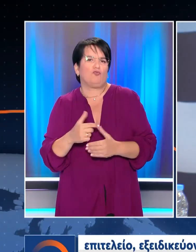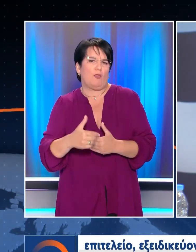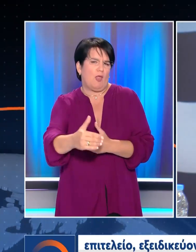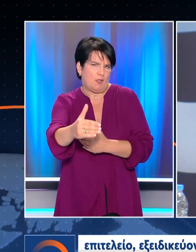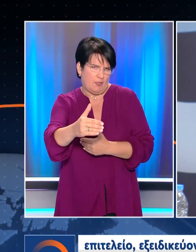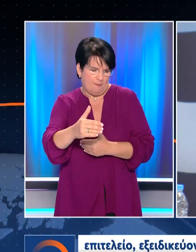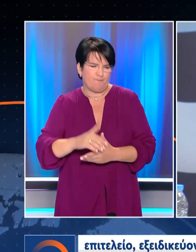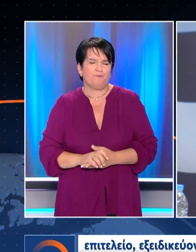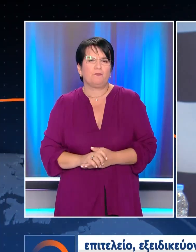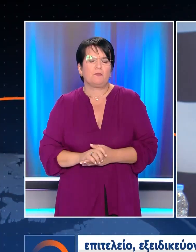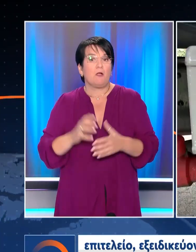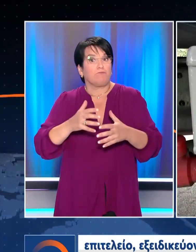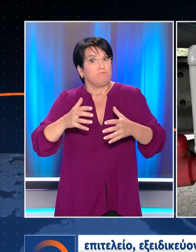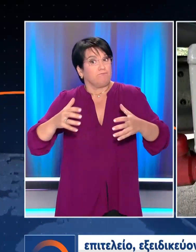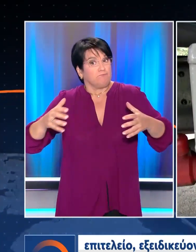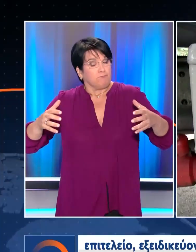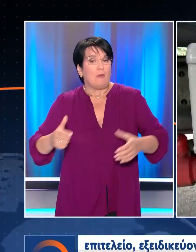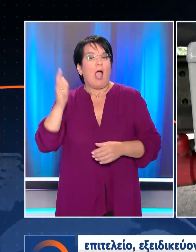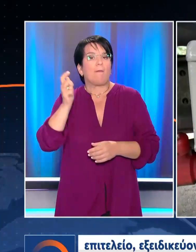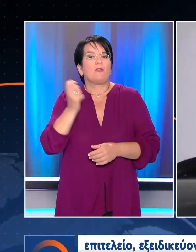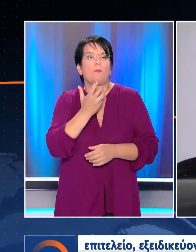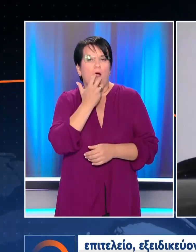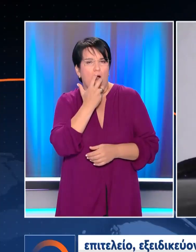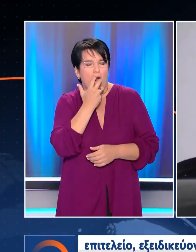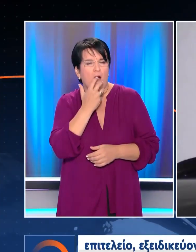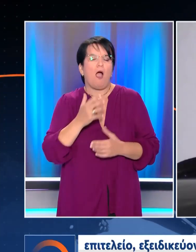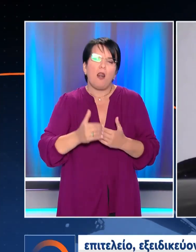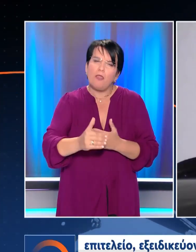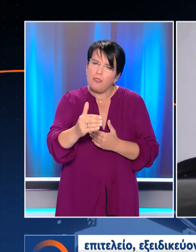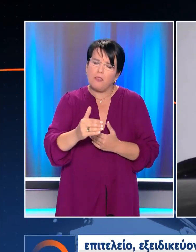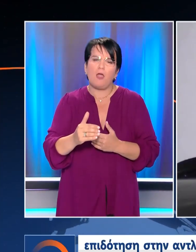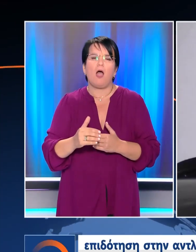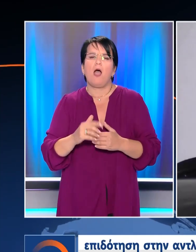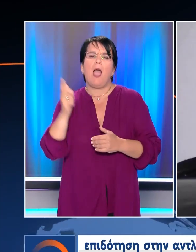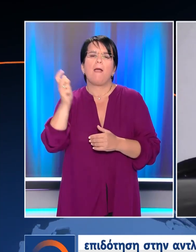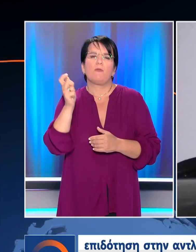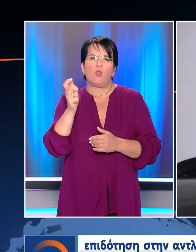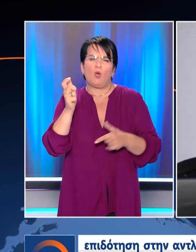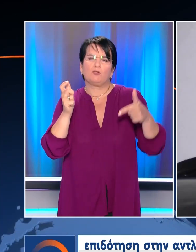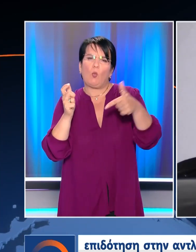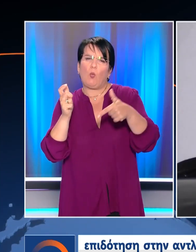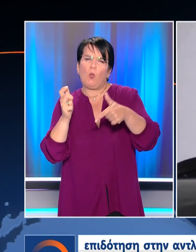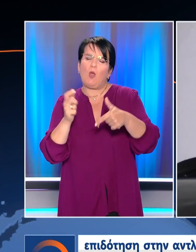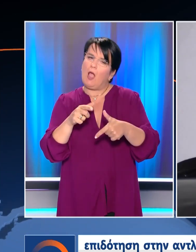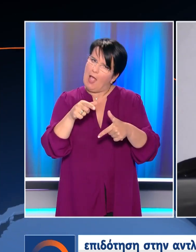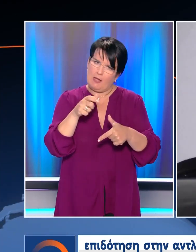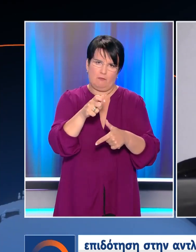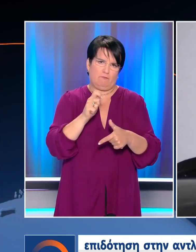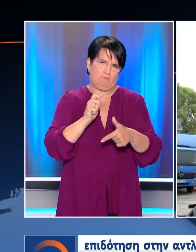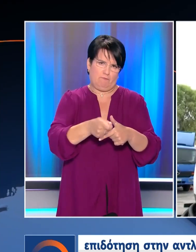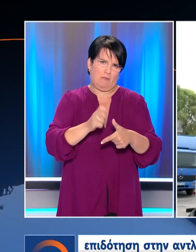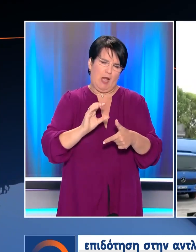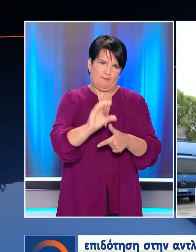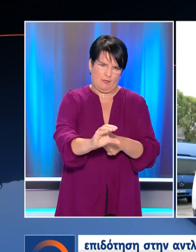Θεσσαλονίκης Διευρημένο θα είναι το επίδομα θέρμανσης Ενώ έρχεται και οριζόντι επιδότηση στην Αντλία Αυξάνεται ο